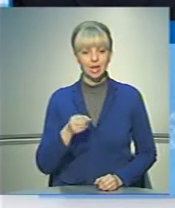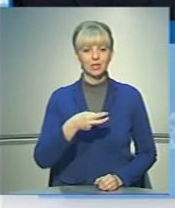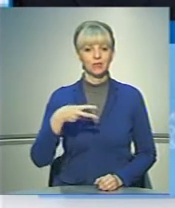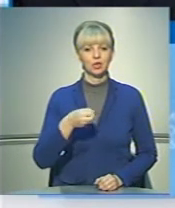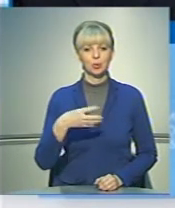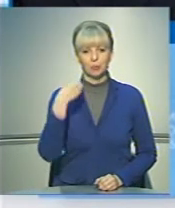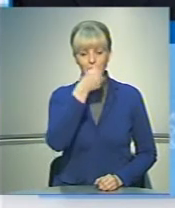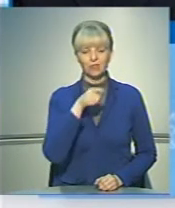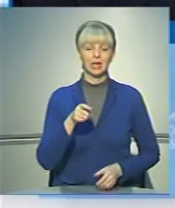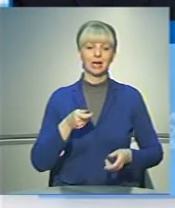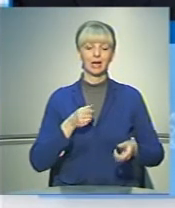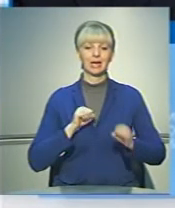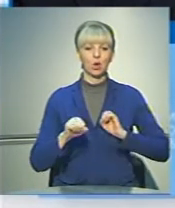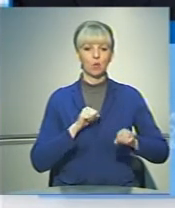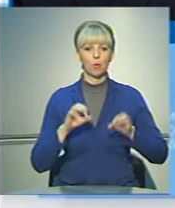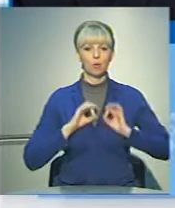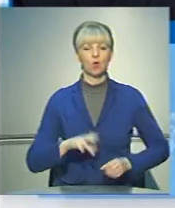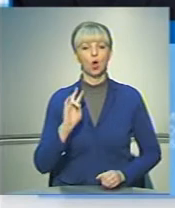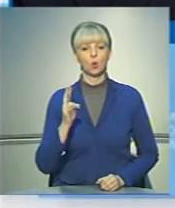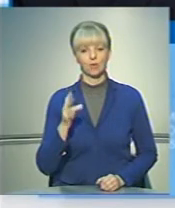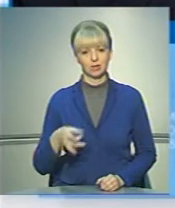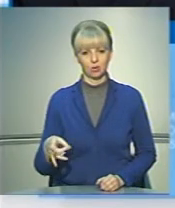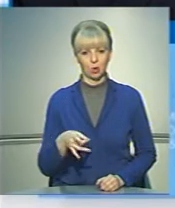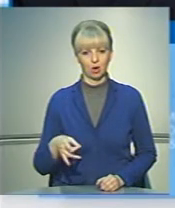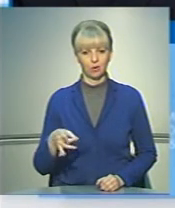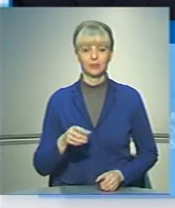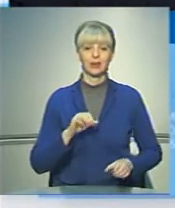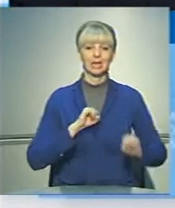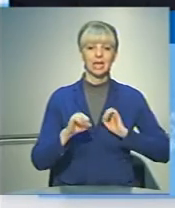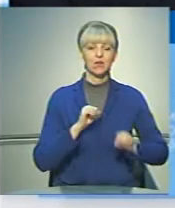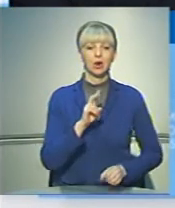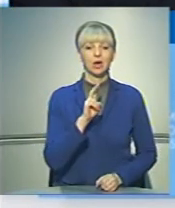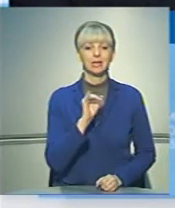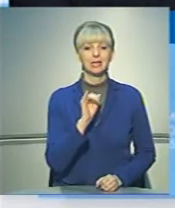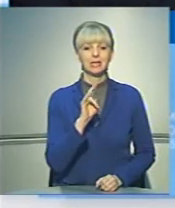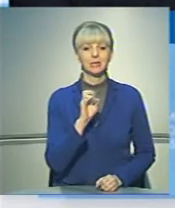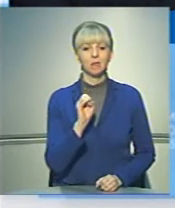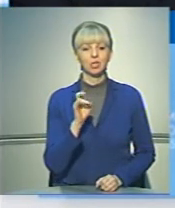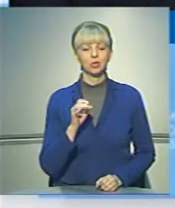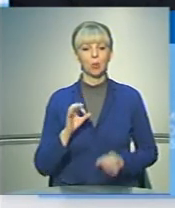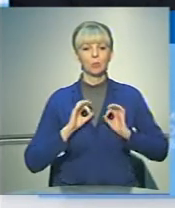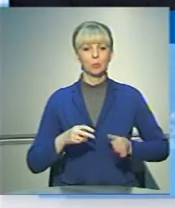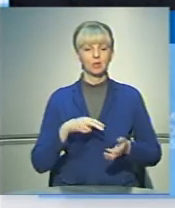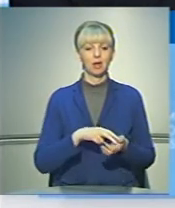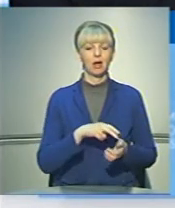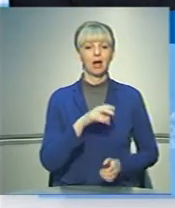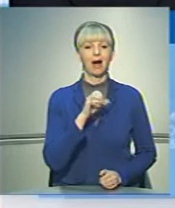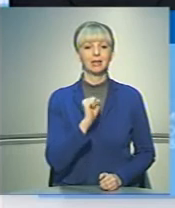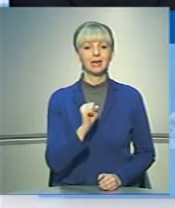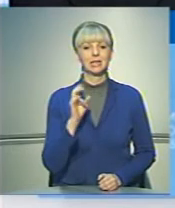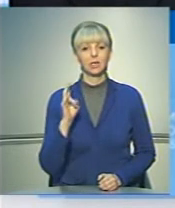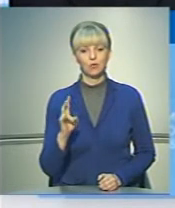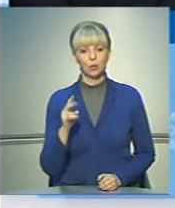року він керував прокуратурою Новоселецького району. Керівником Кіцманської місцевої прокуратури стане Андрій Никифорук.